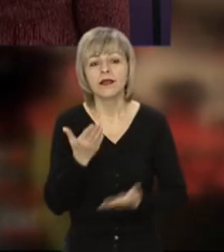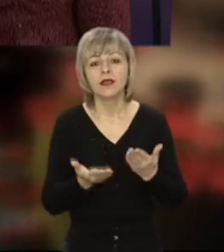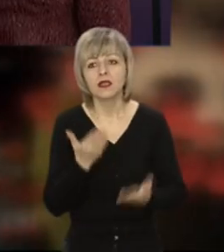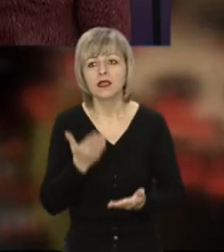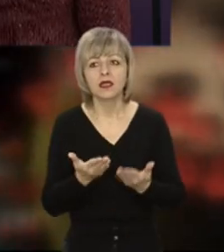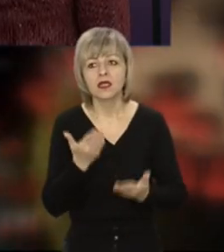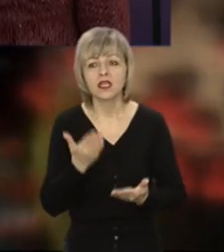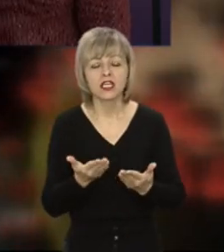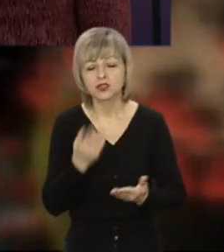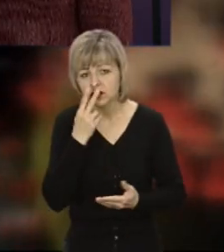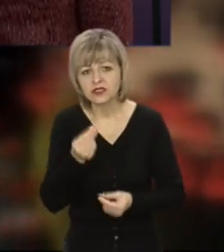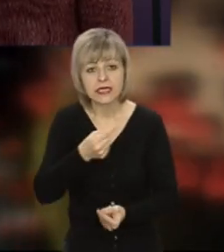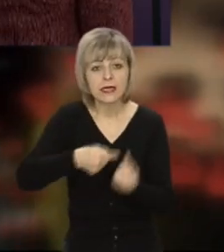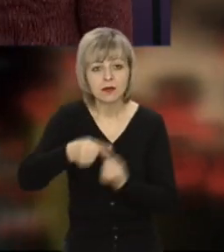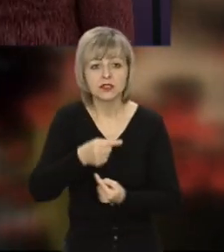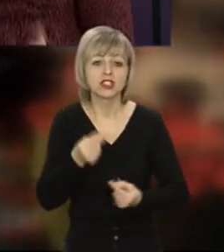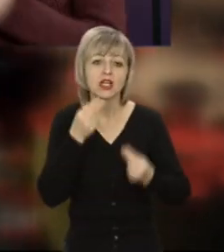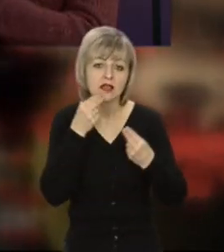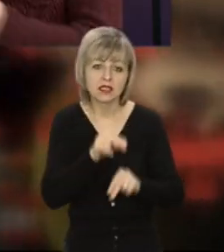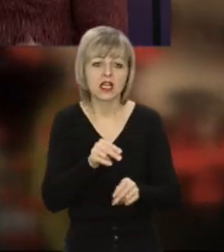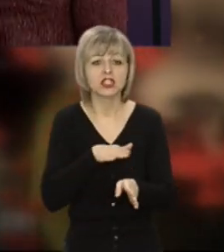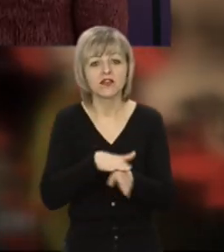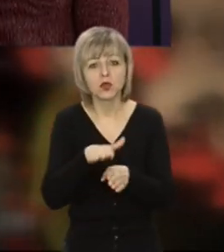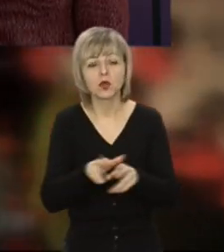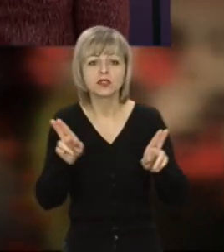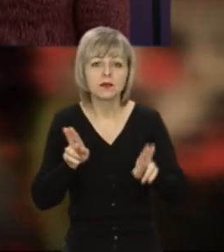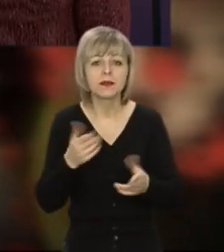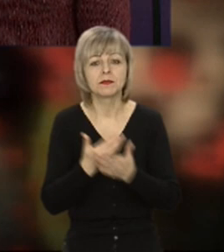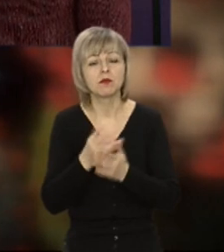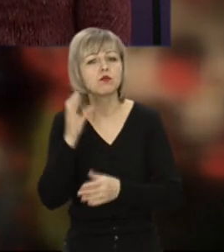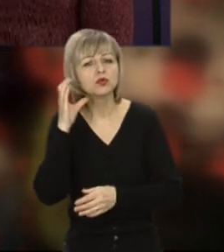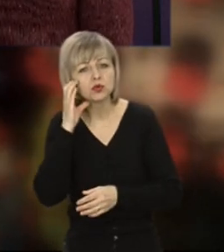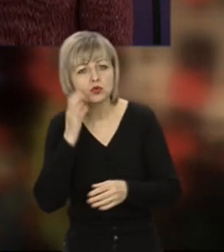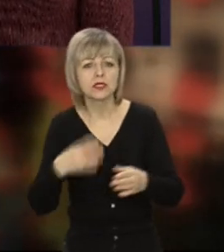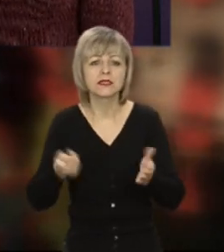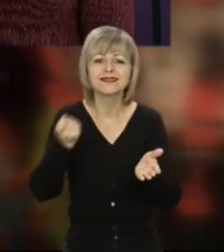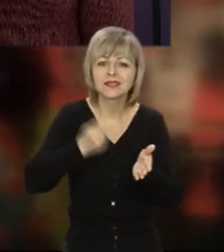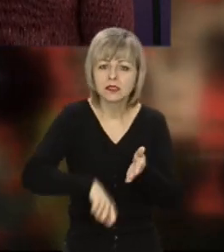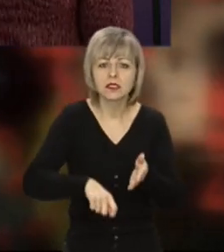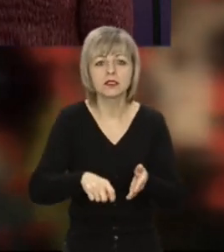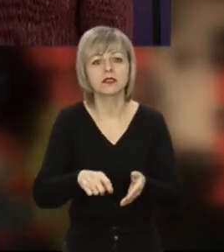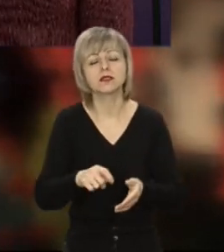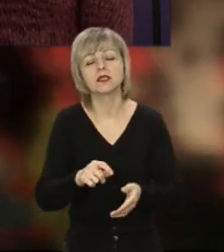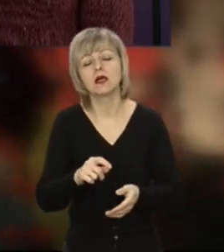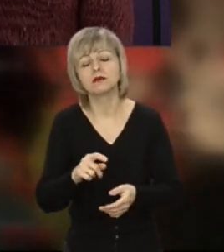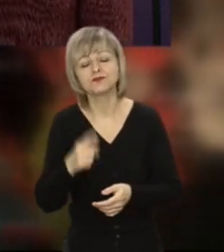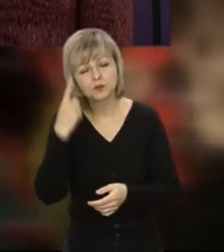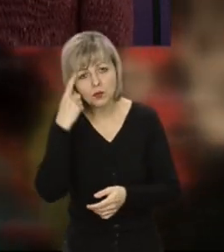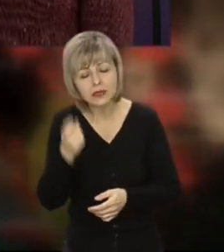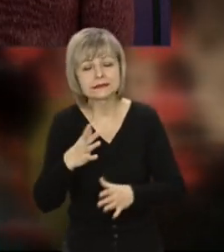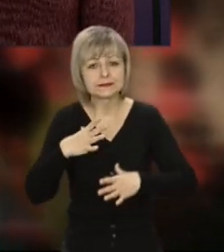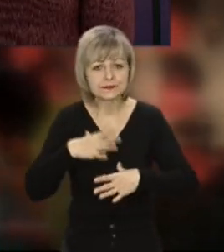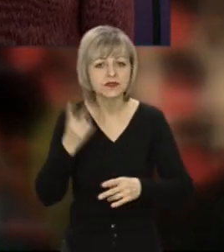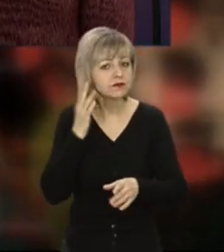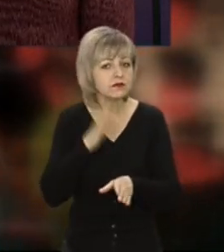вигідніше дотриматися карантинних вимог, десь закритися, десь дослухатися до порад, усунути на щод того, що дійсно попереджаються, при